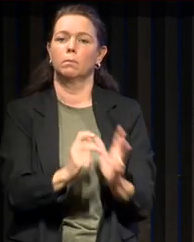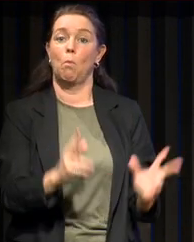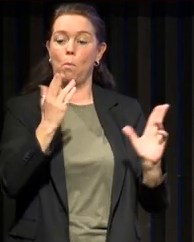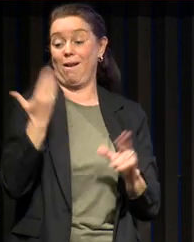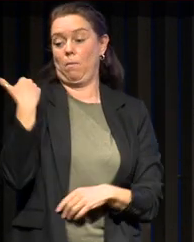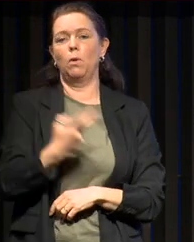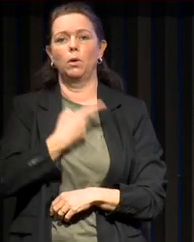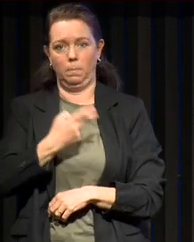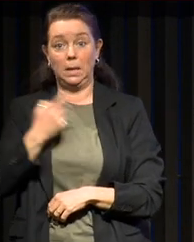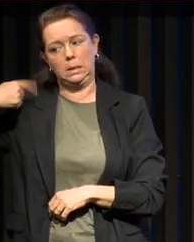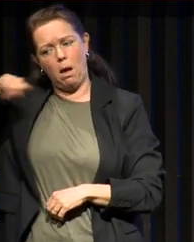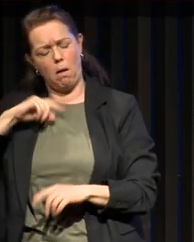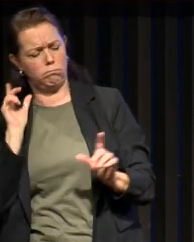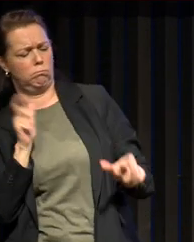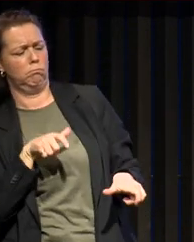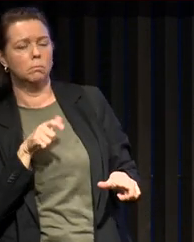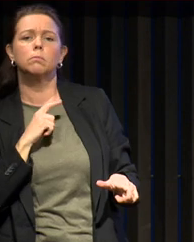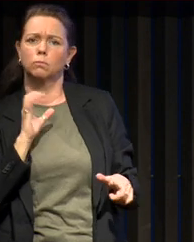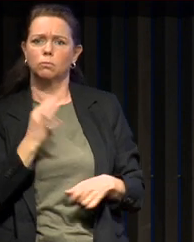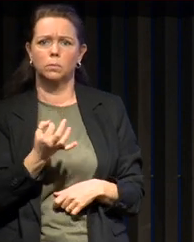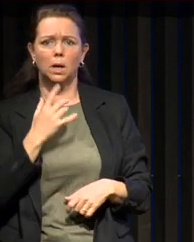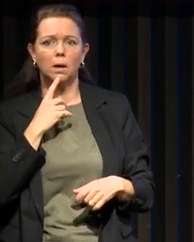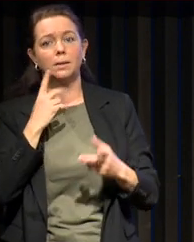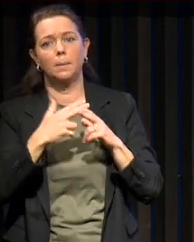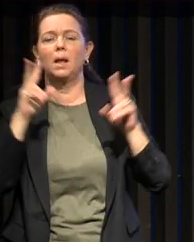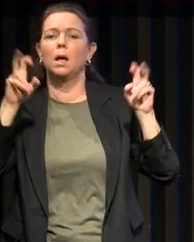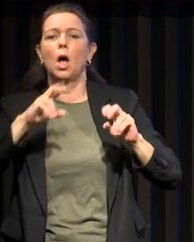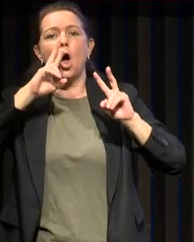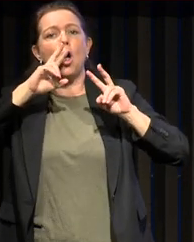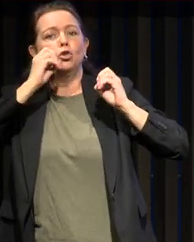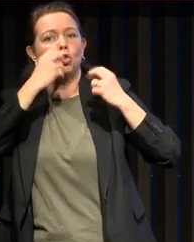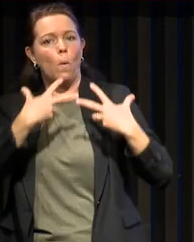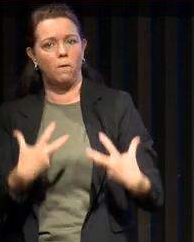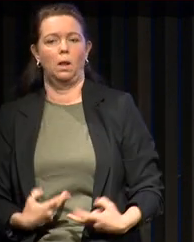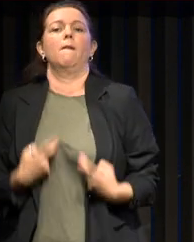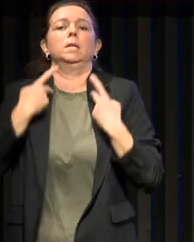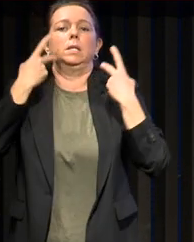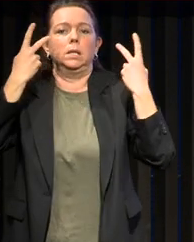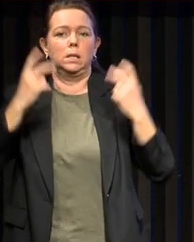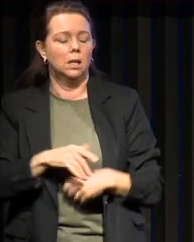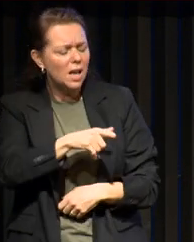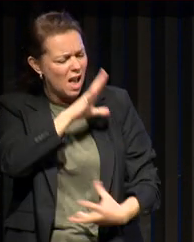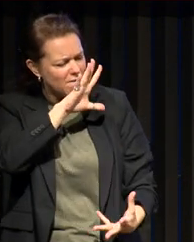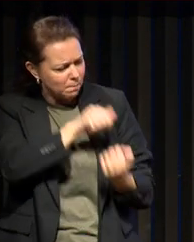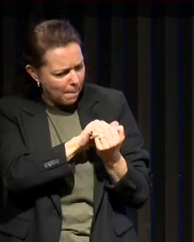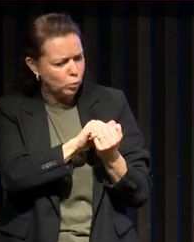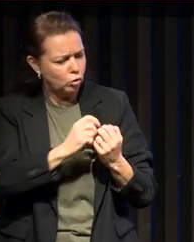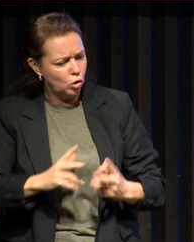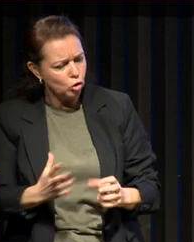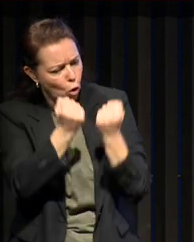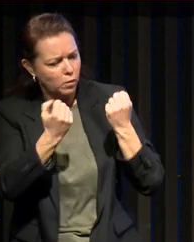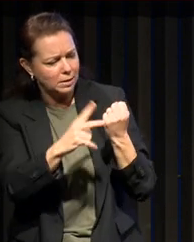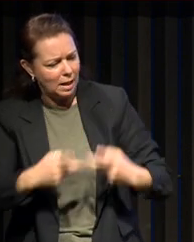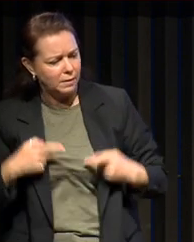'intéressaient à ça. Dans « Le souffle de la vie », Georges Catelyn nous disait « Ferme ta bouche et sauve ta vie ». Et il mettait des